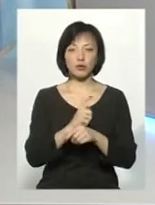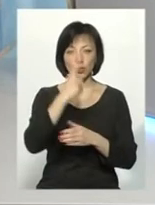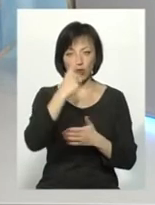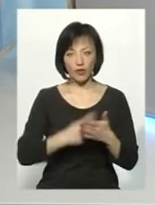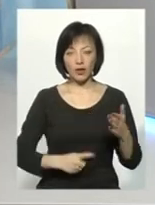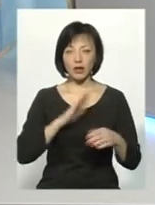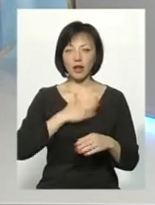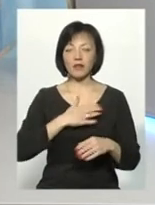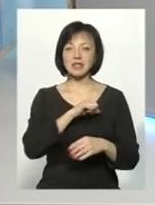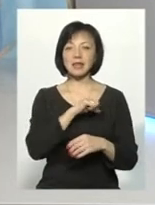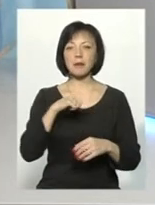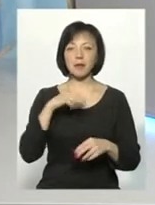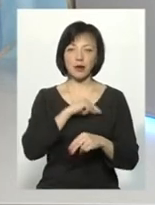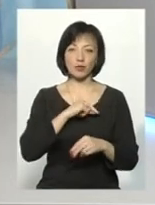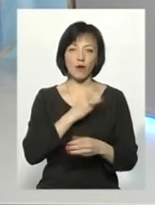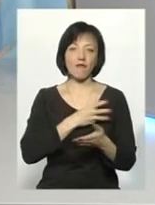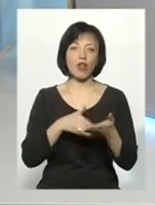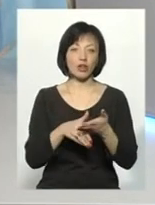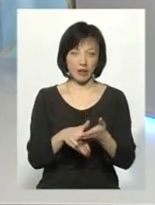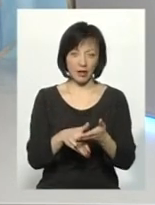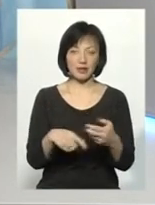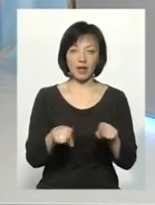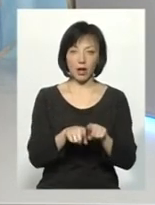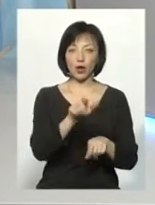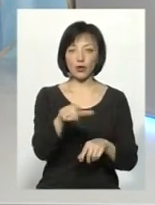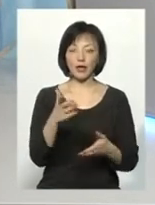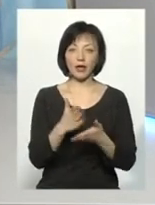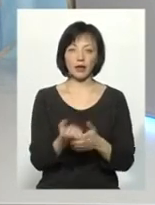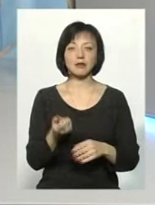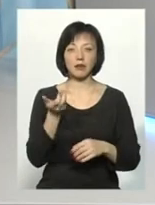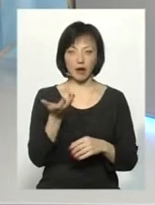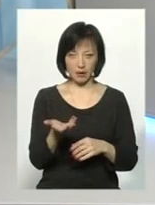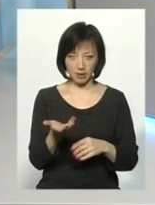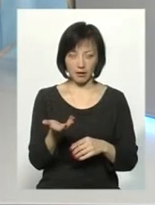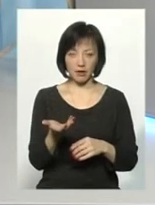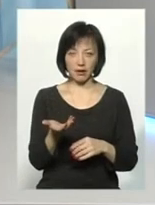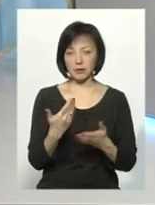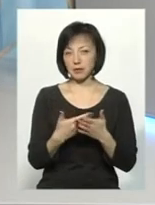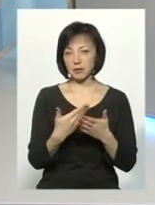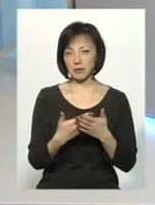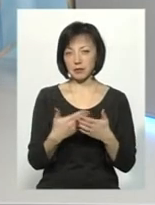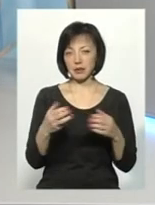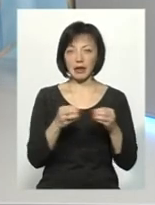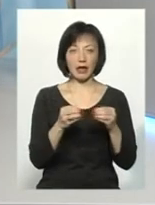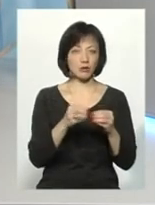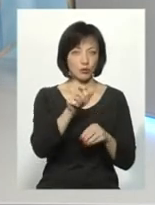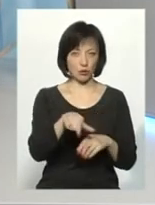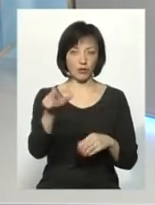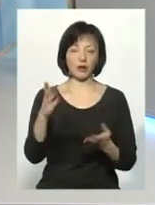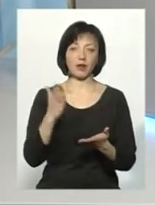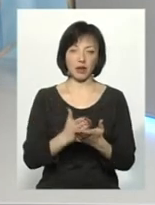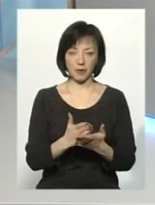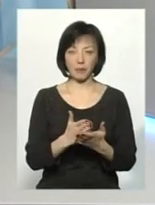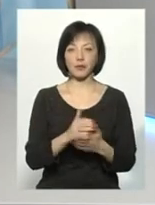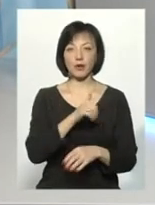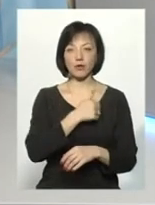навіть самі працюють як волонтери. Таких людей вже є декілька, ну, десь біля десяти людей. І